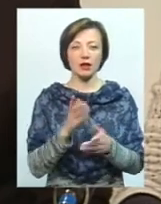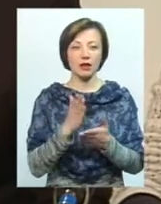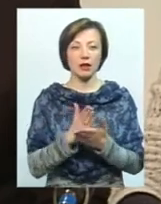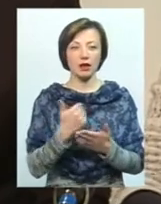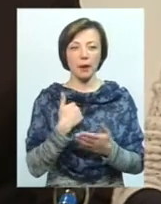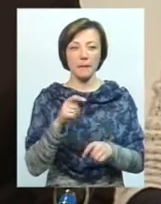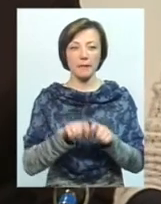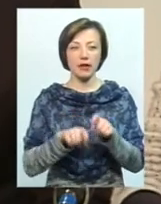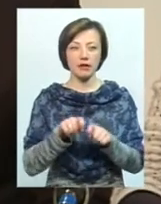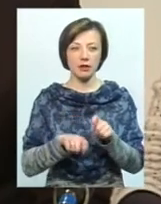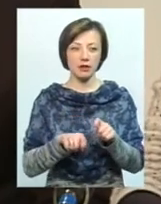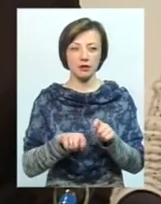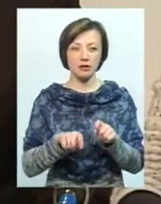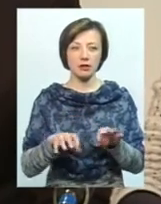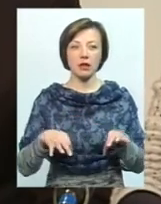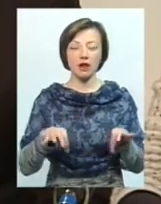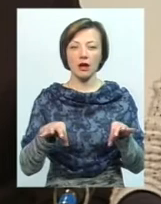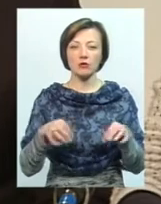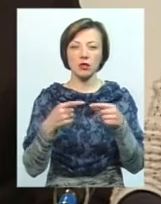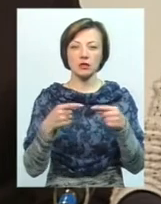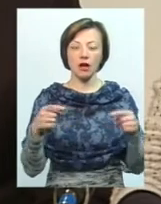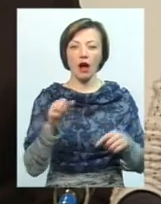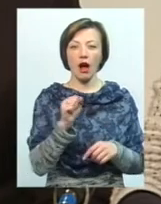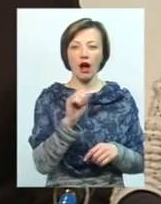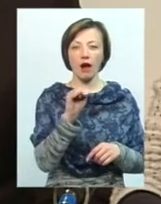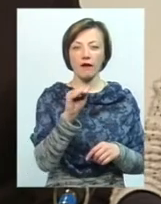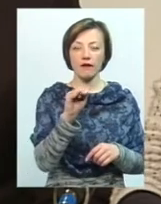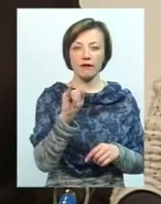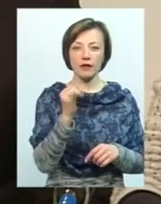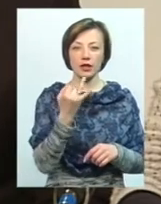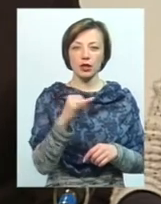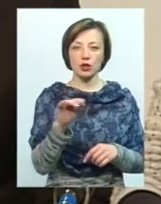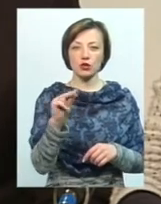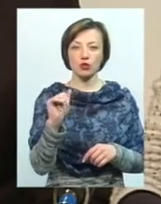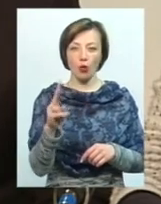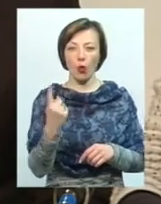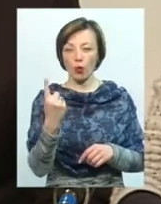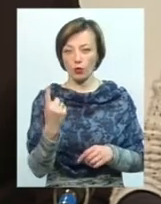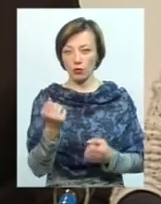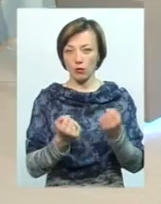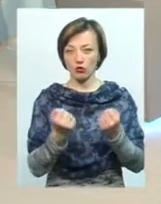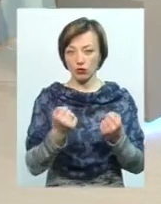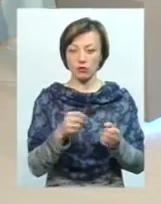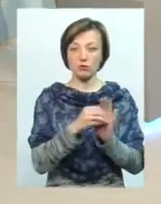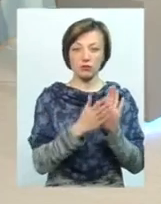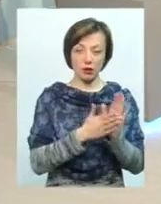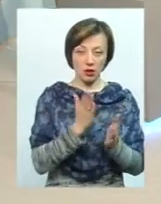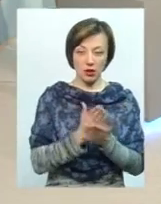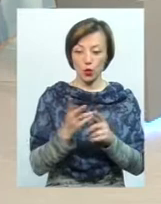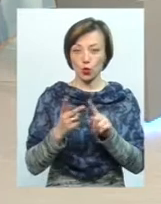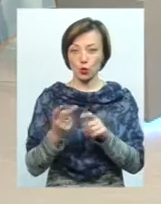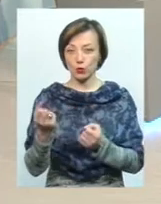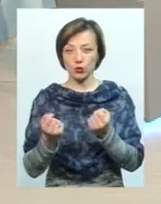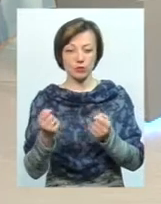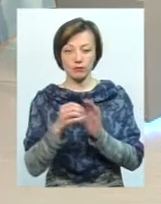перевіряла, наприклад, транспортні засоби пана Афінчука, і одну машину він задекларував, а другу машину не задекларував. Ну,